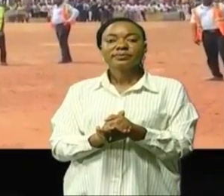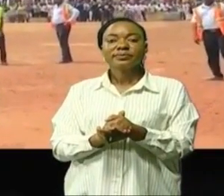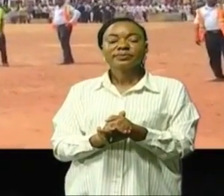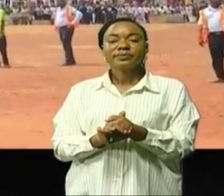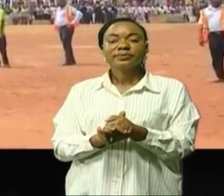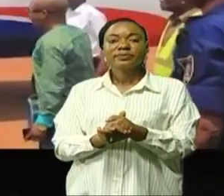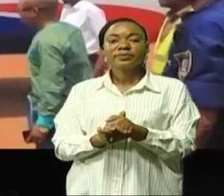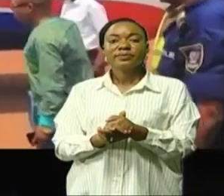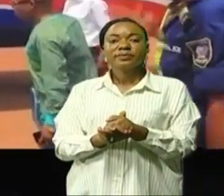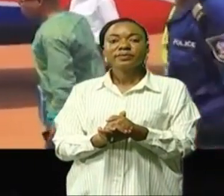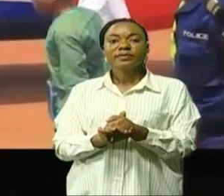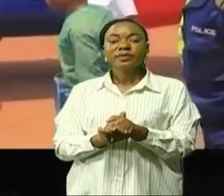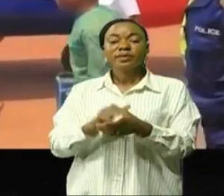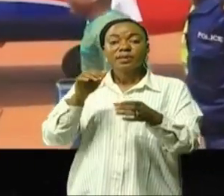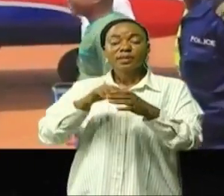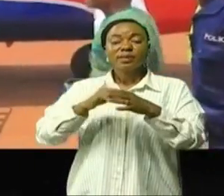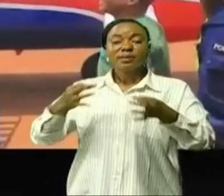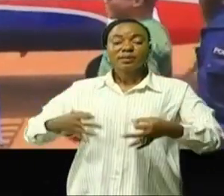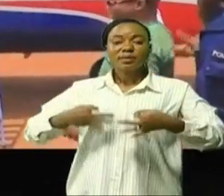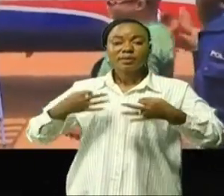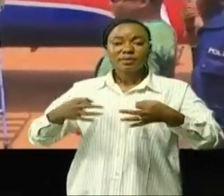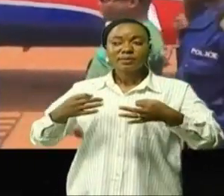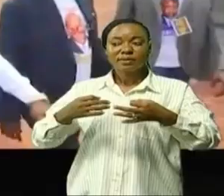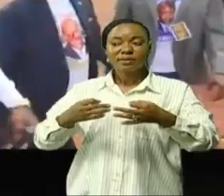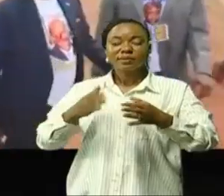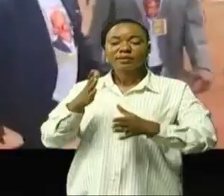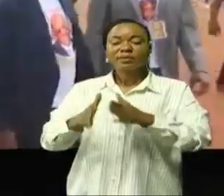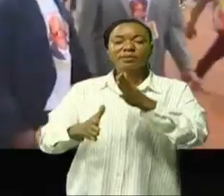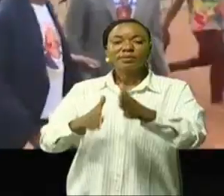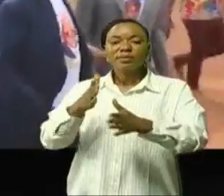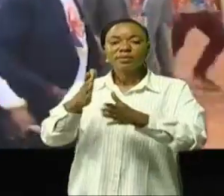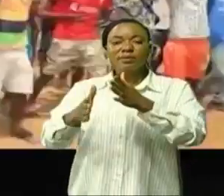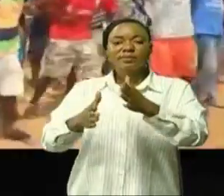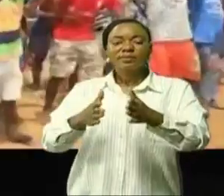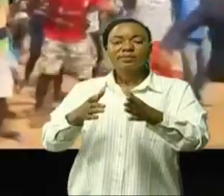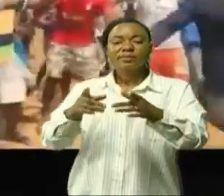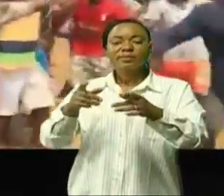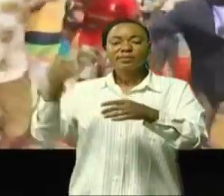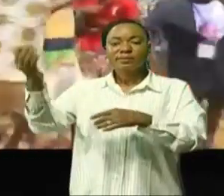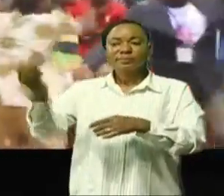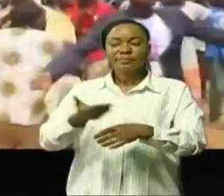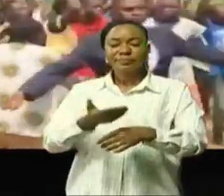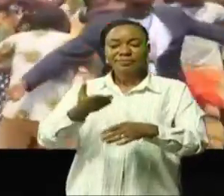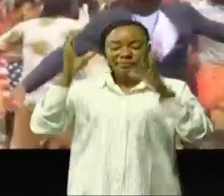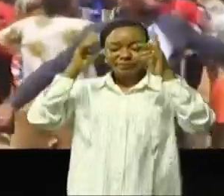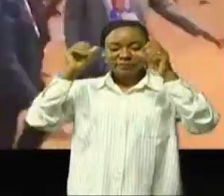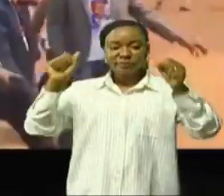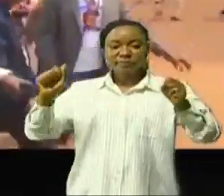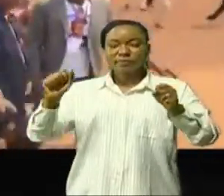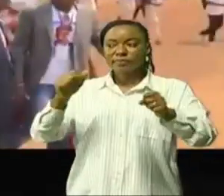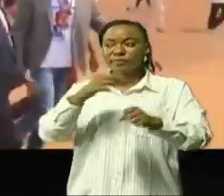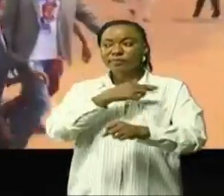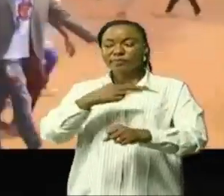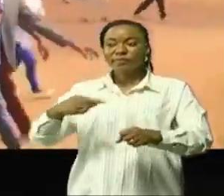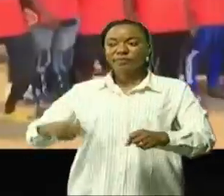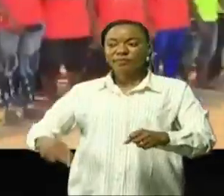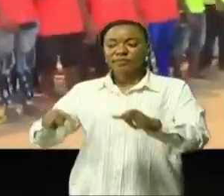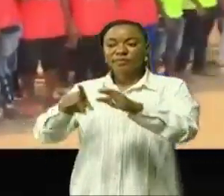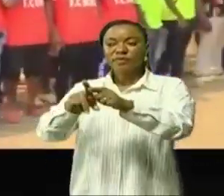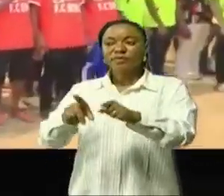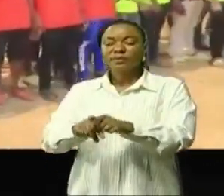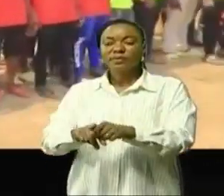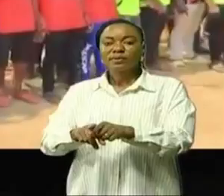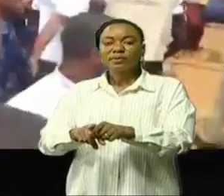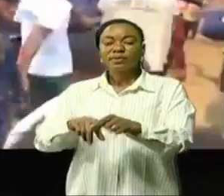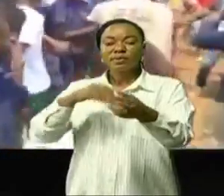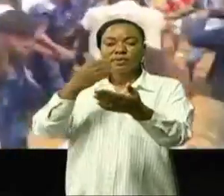C'est dans une ambiance de carnaval que la population de Bohende a accueilli le président de la fondation Félix Bossekota à son